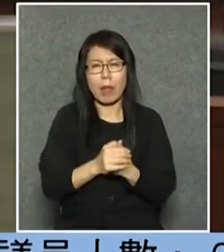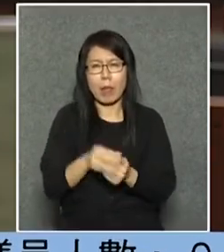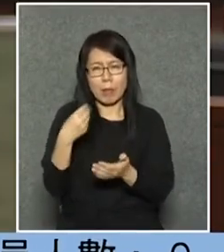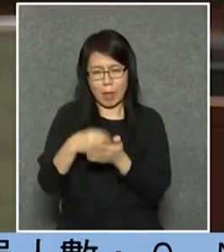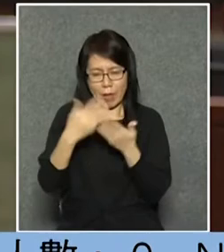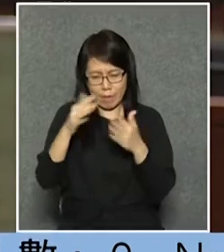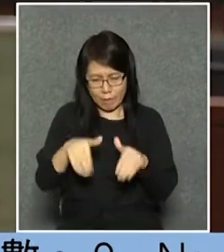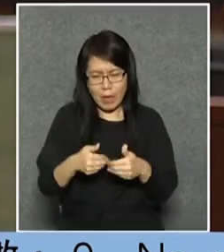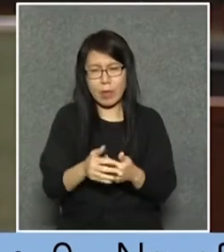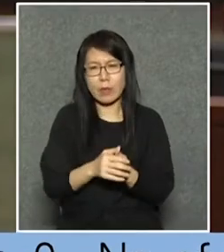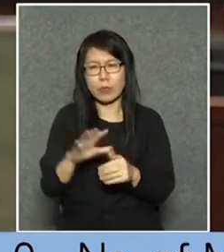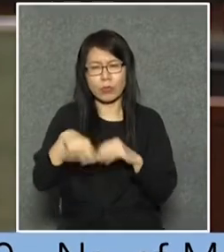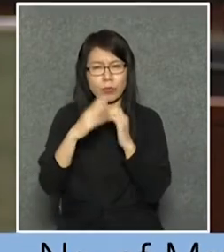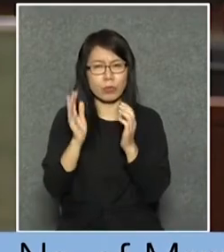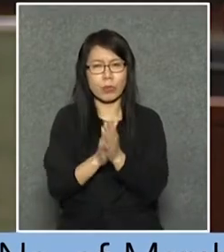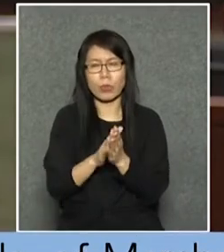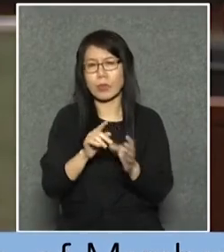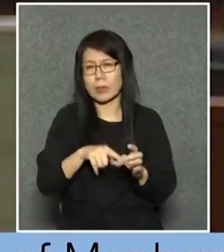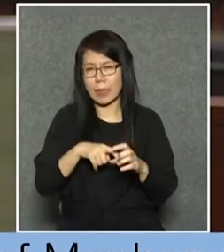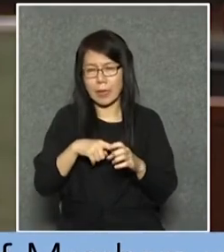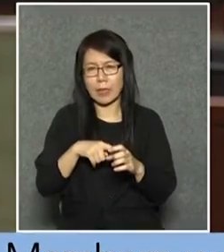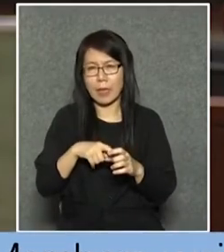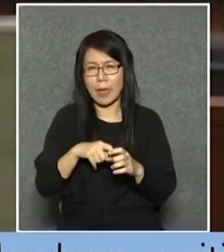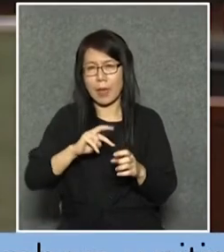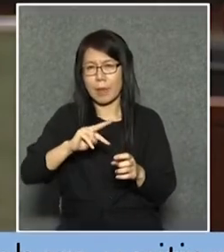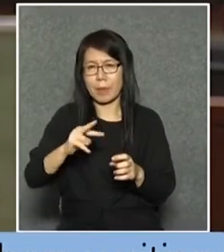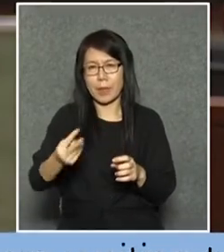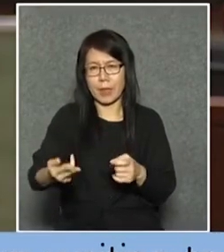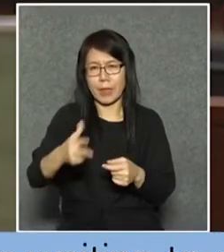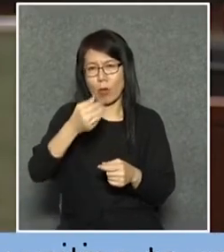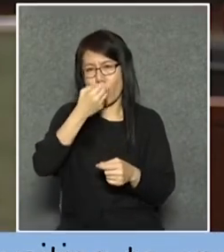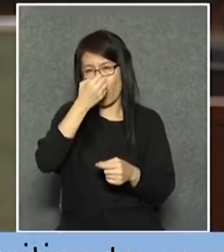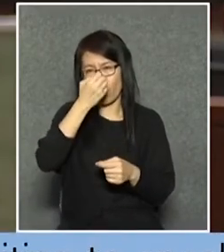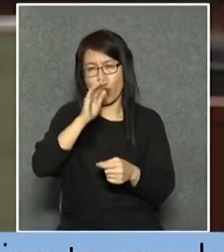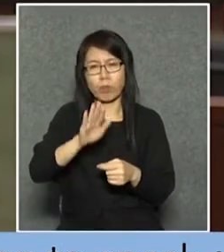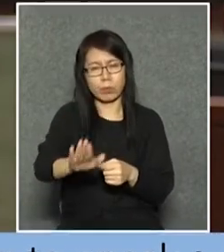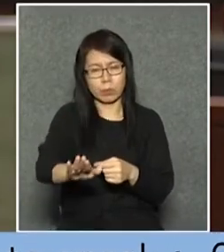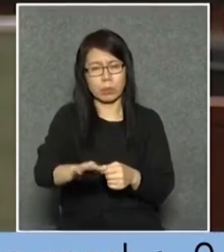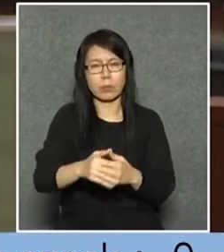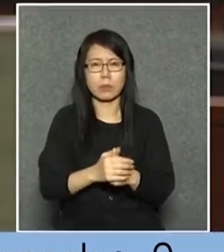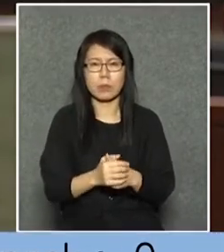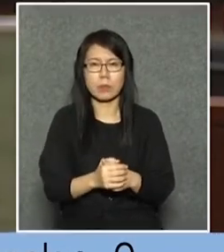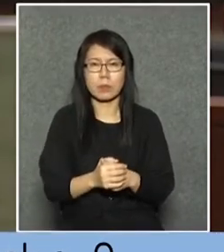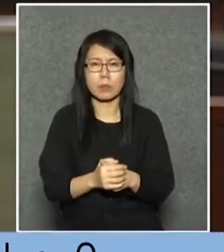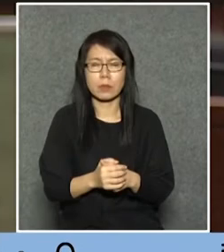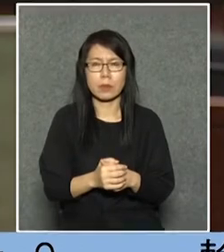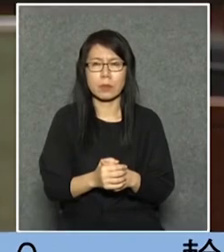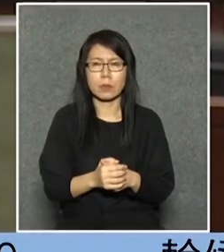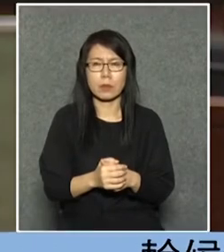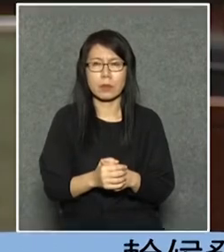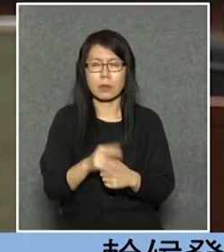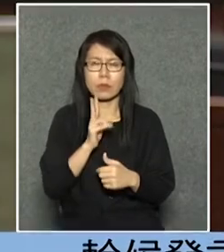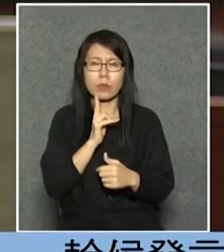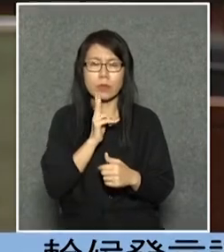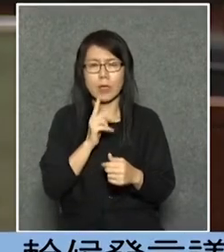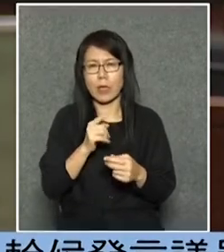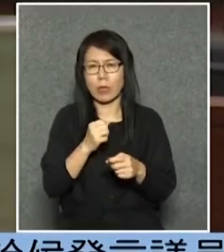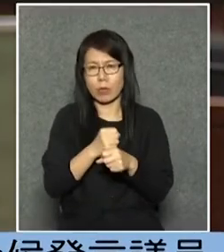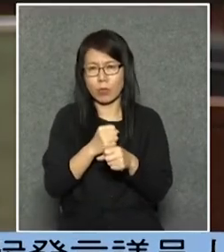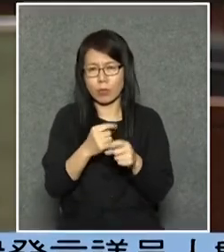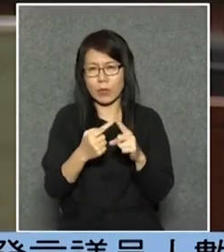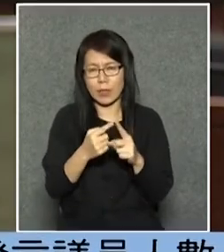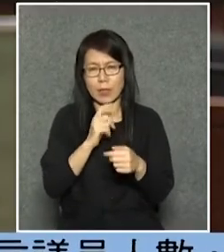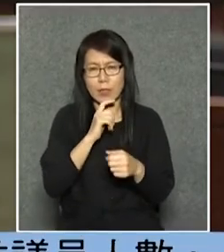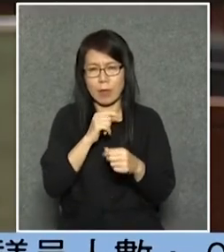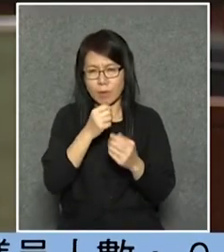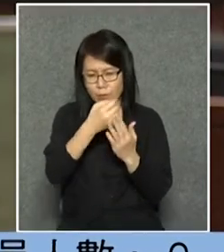說他所有的資產都已經變回是香港的即是我們在一個公有的制度的時候陳恆斌議